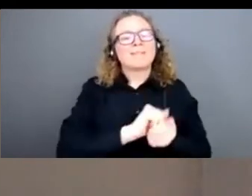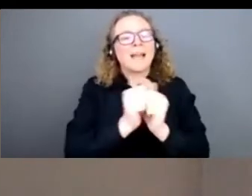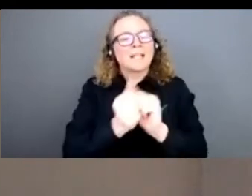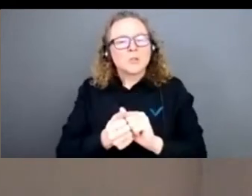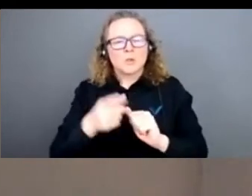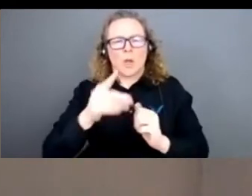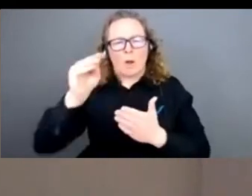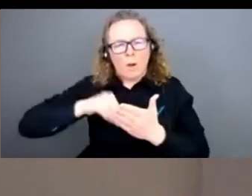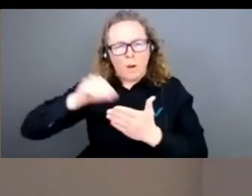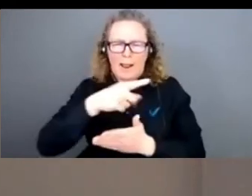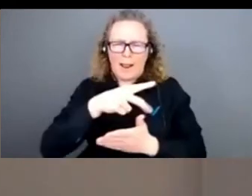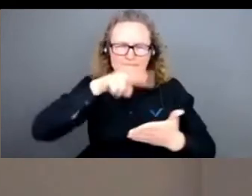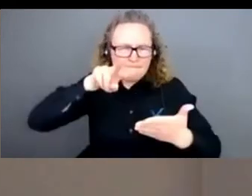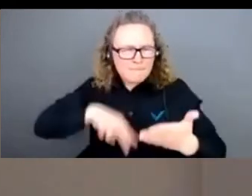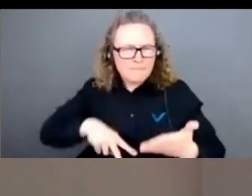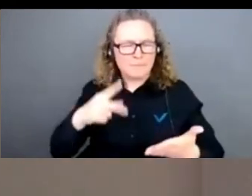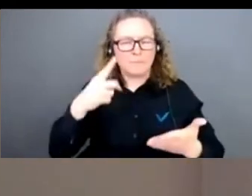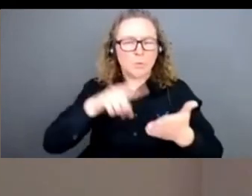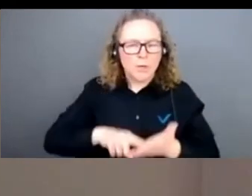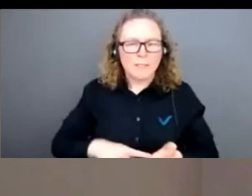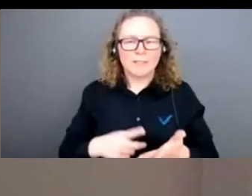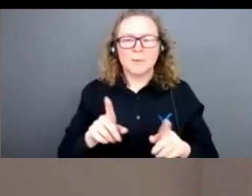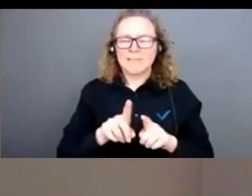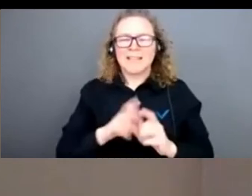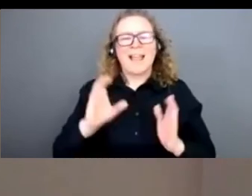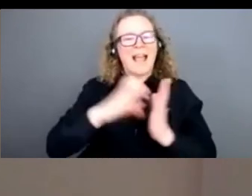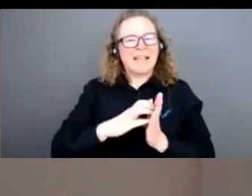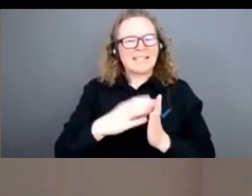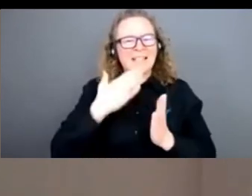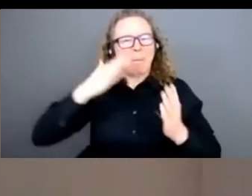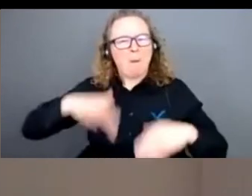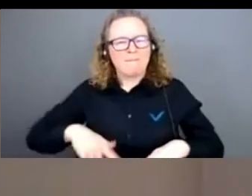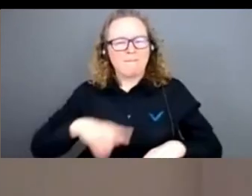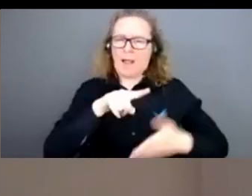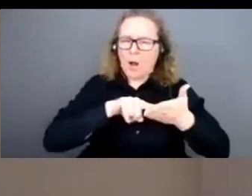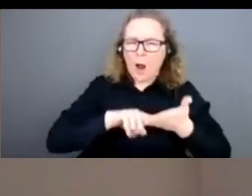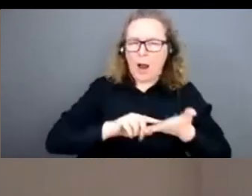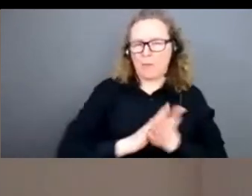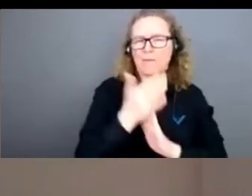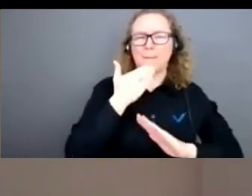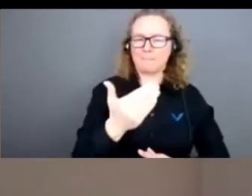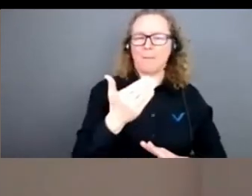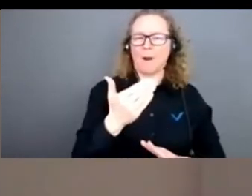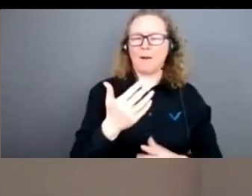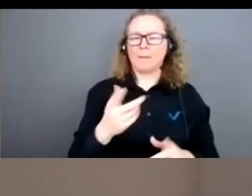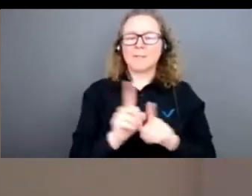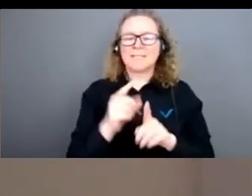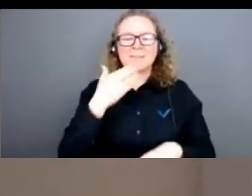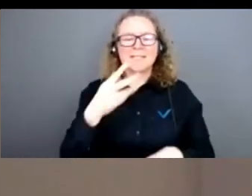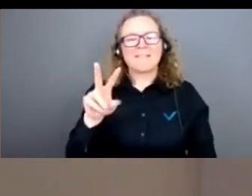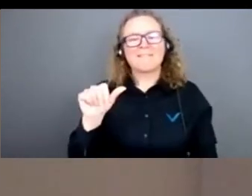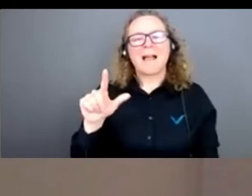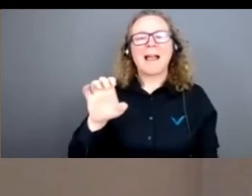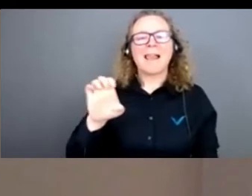laborieuses. Elle a aussi relu mes articles, qui étaient mauvais, elle a réussi à les rendre potables. Et voilà. Et je remercie aussi Valérie, qui a fait un travail de relecture